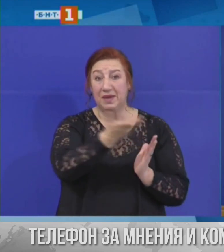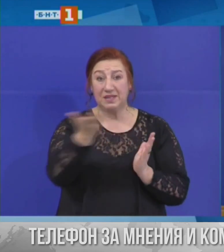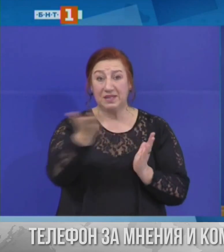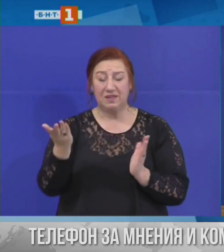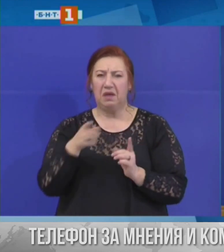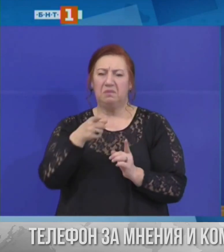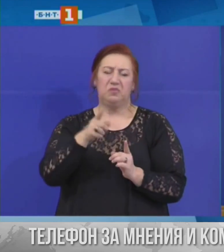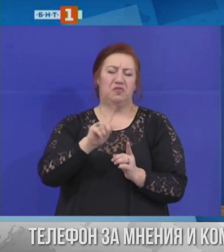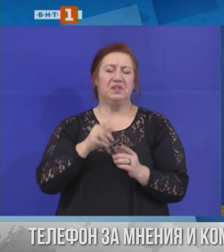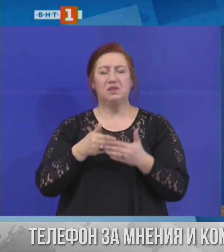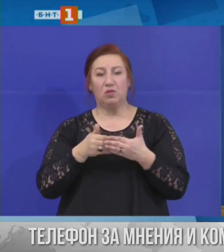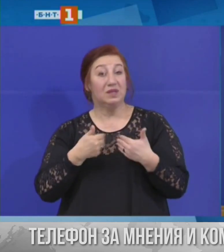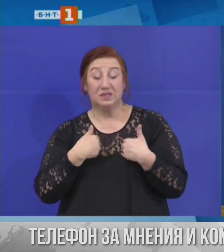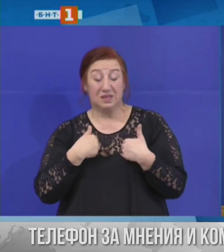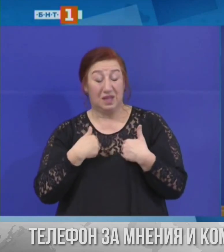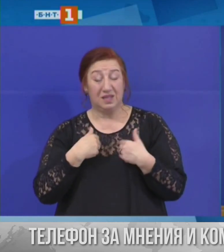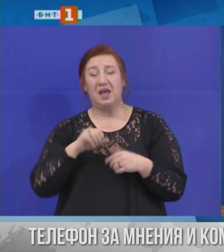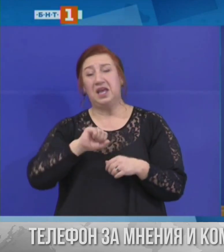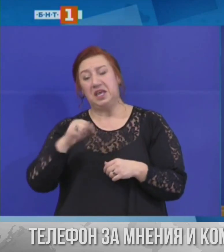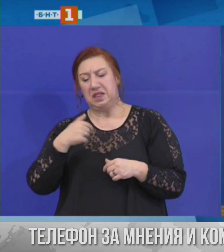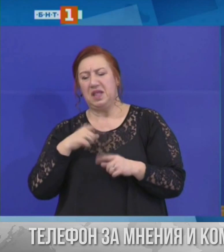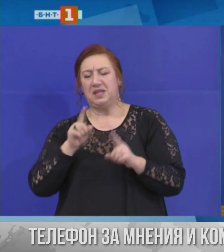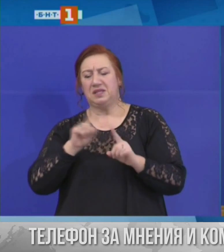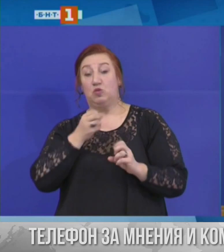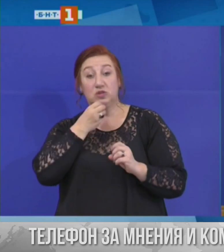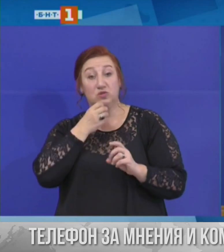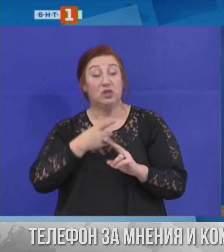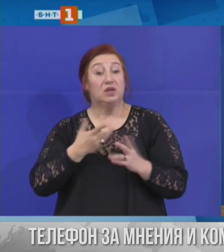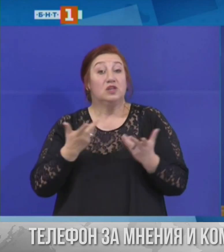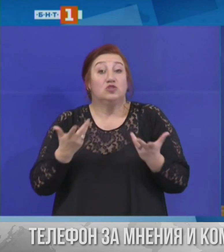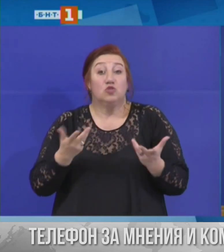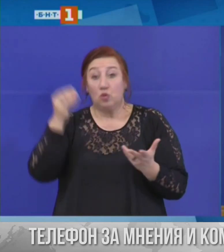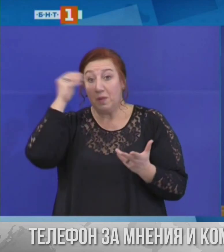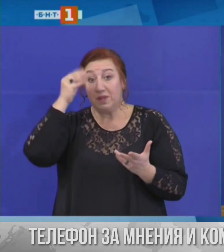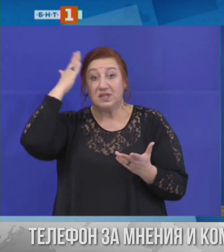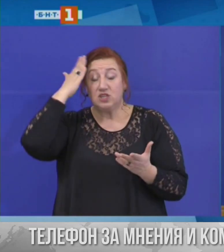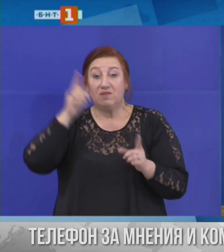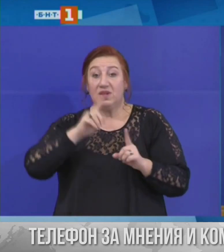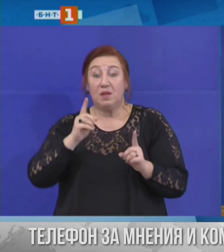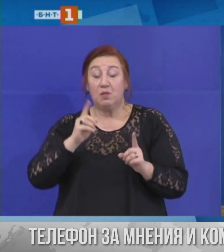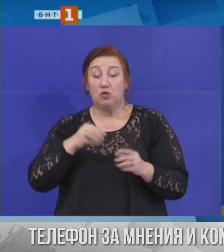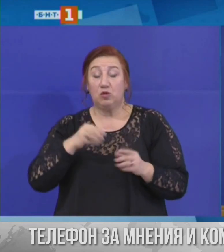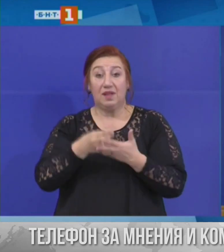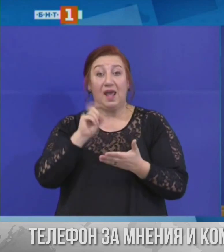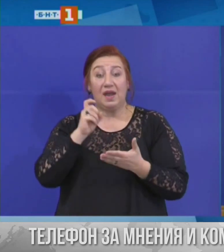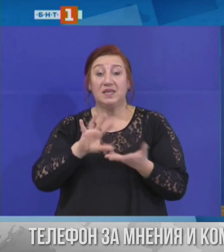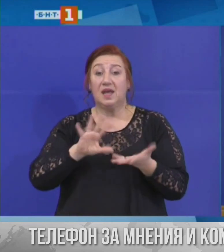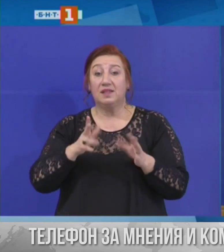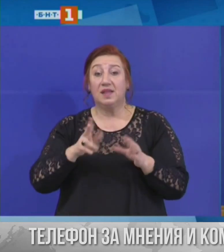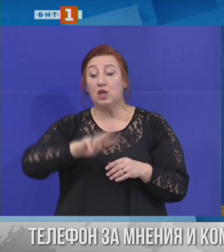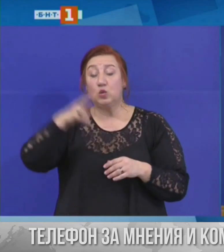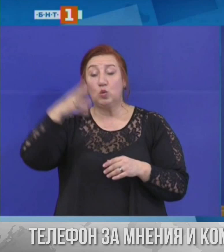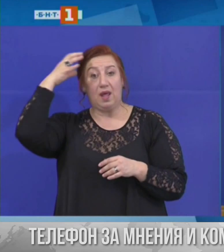И че на нас няма да ни се случи, защото българска държава не може да гарантира, дали някоя друга държава няма да затвори